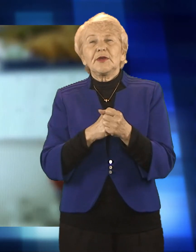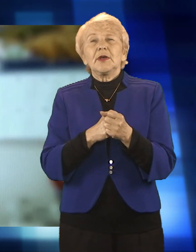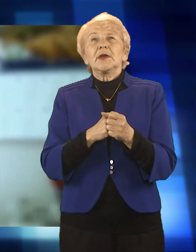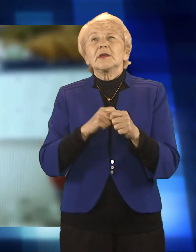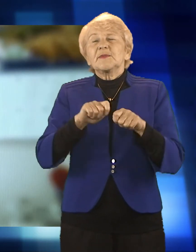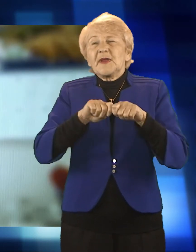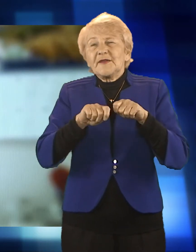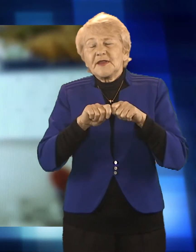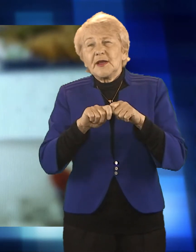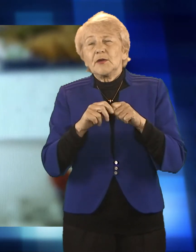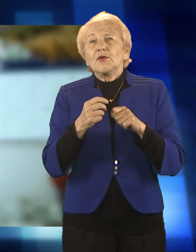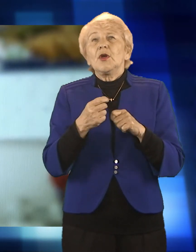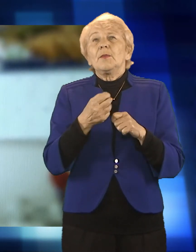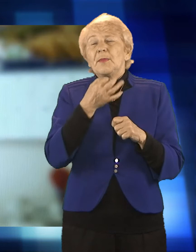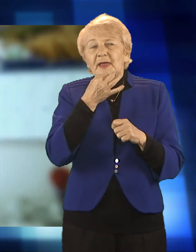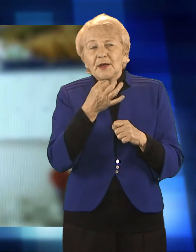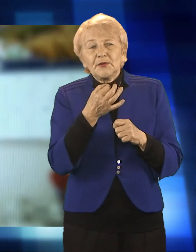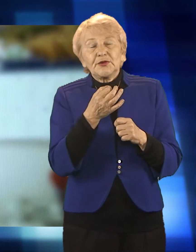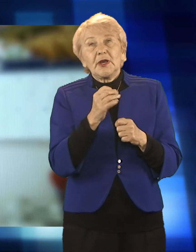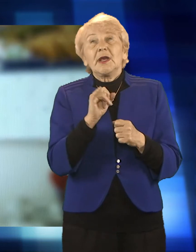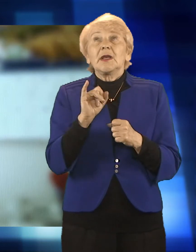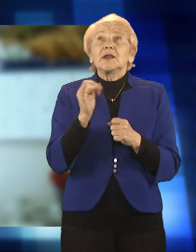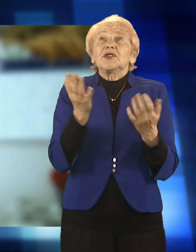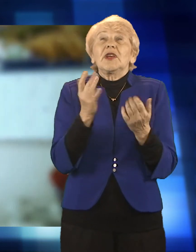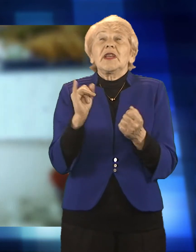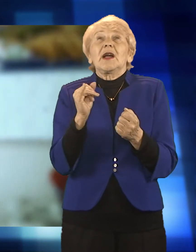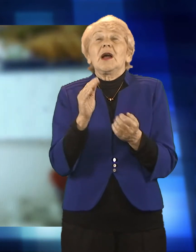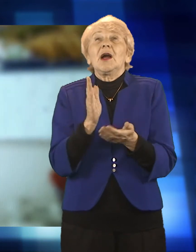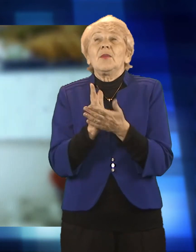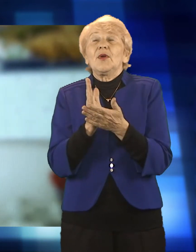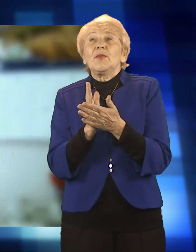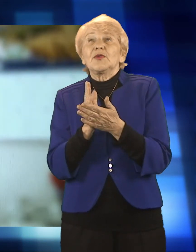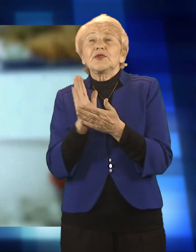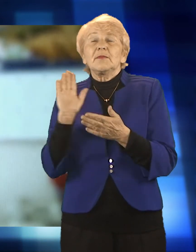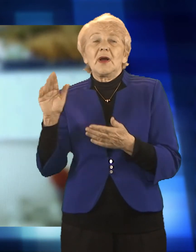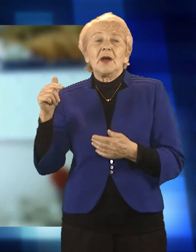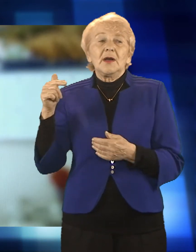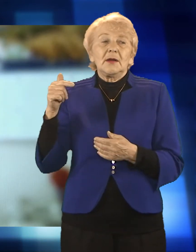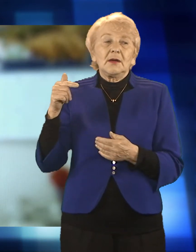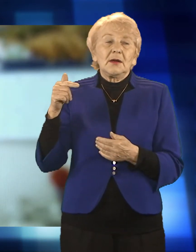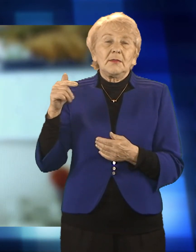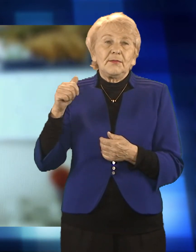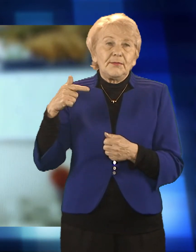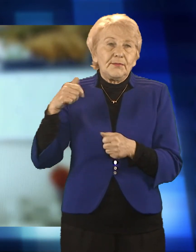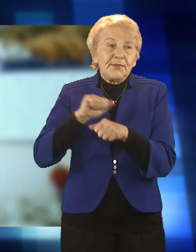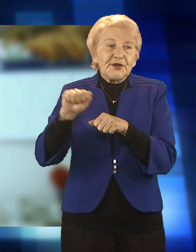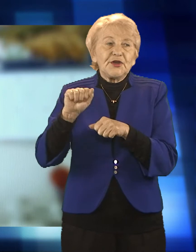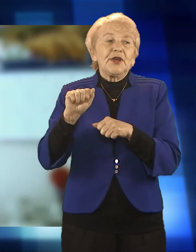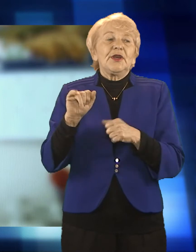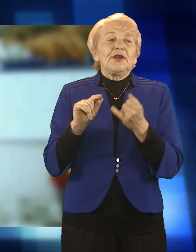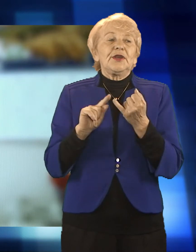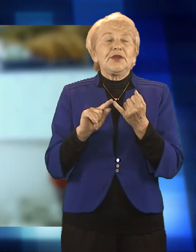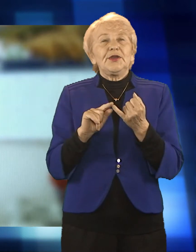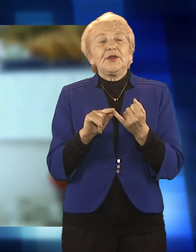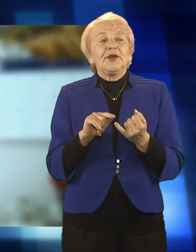jest adekwatna pomoc, która jest możliwa do udzielenia tej osobie i w zależności od tego, jaki to będzie rodzaj pomocy, takie są